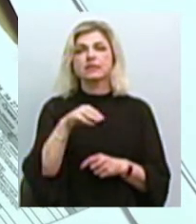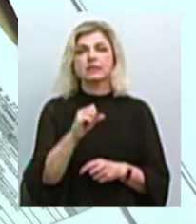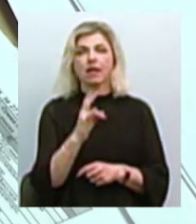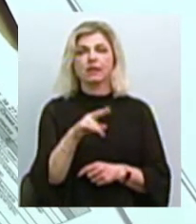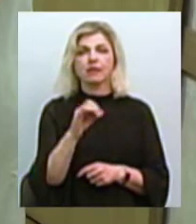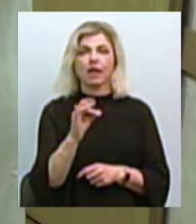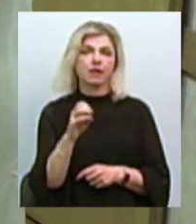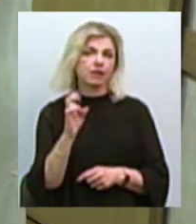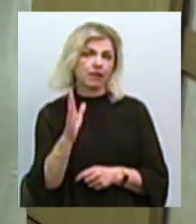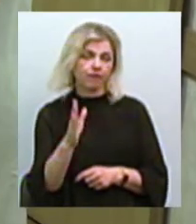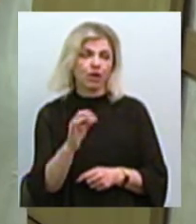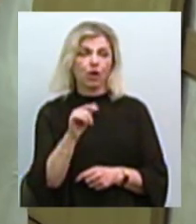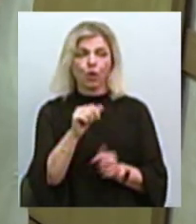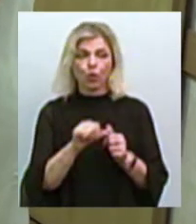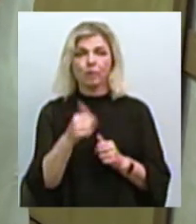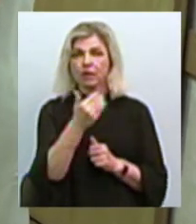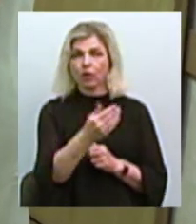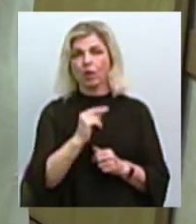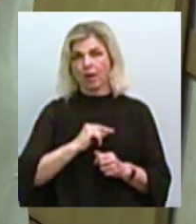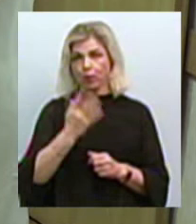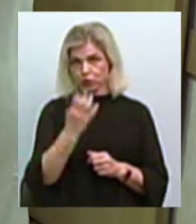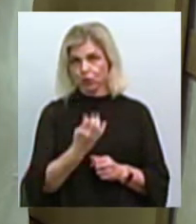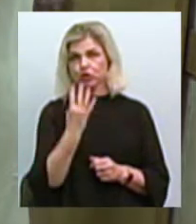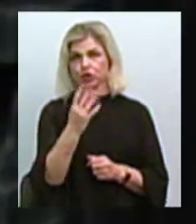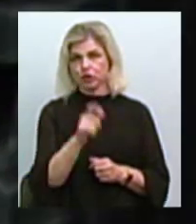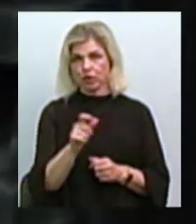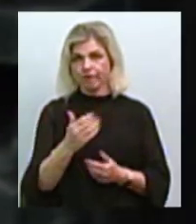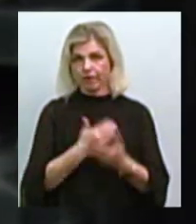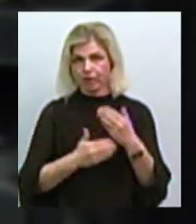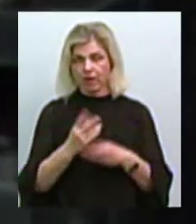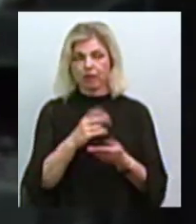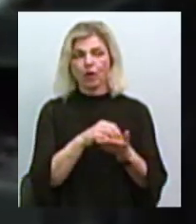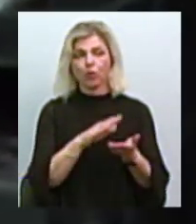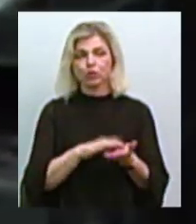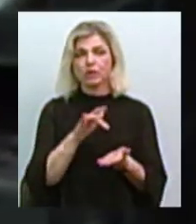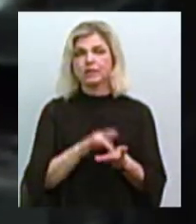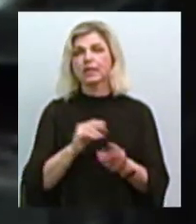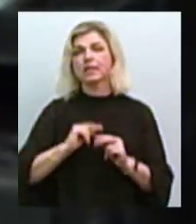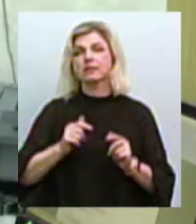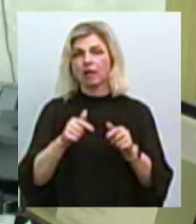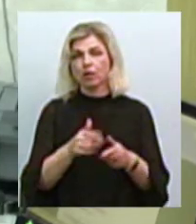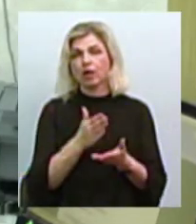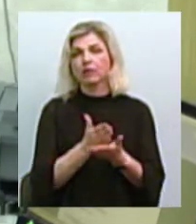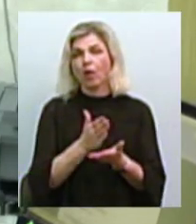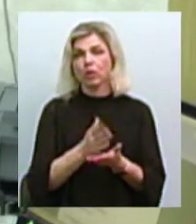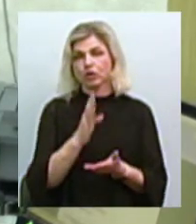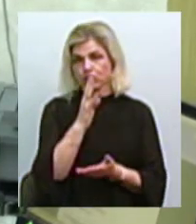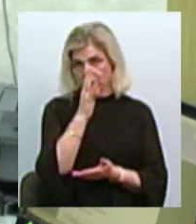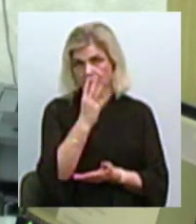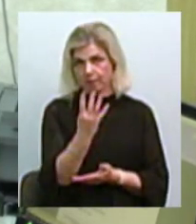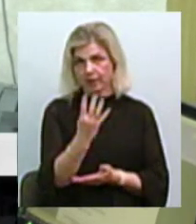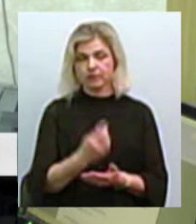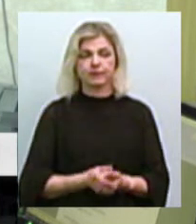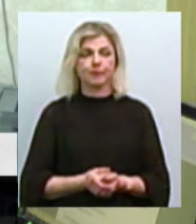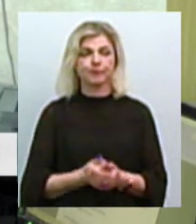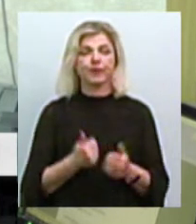сертифікації. Крім неї, тут працюють ще четверо людей з інвалідністю. На обліку в центрі зайнятості перебувала чотири місяці. Намагалася мені знайти